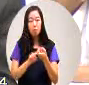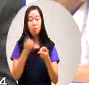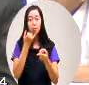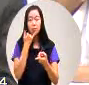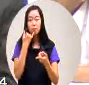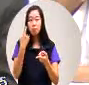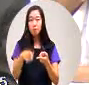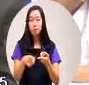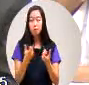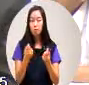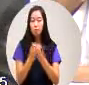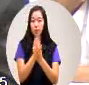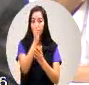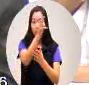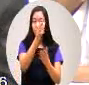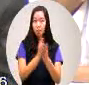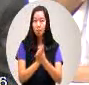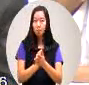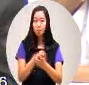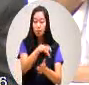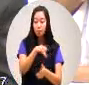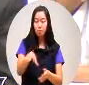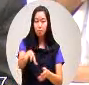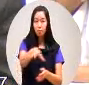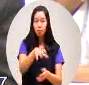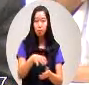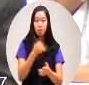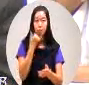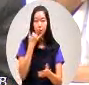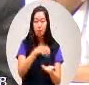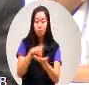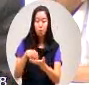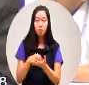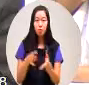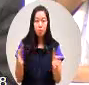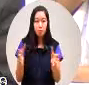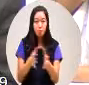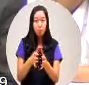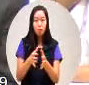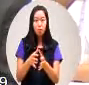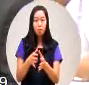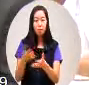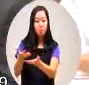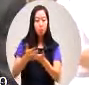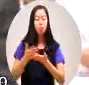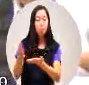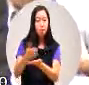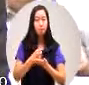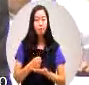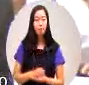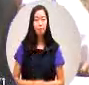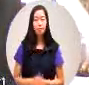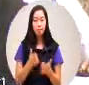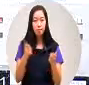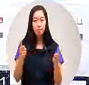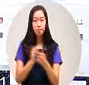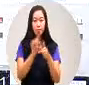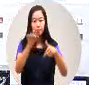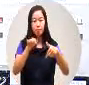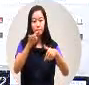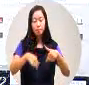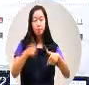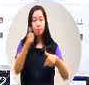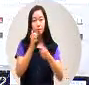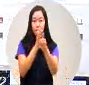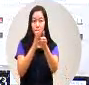我们的要求这些需理单位就是办理一并征收一并征收好谢谢医师长大议员